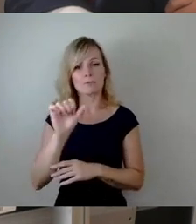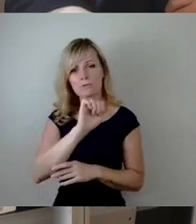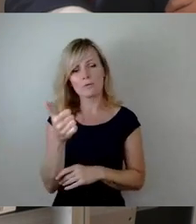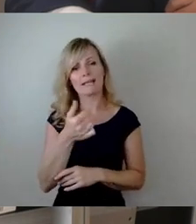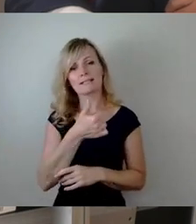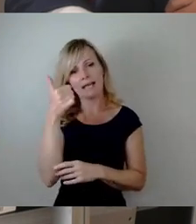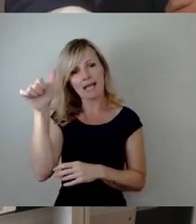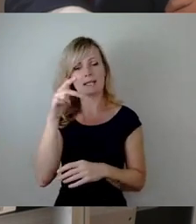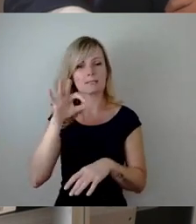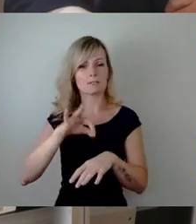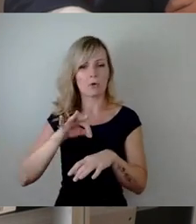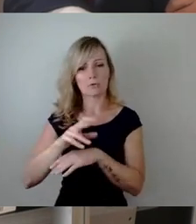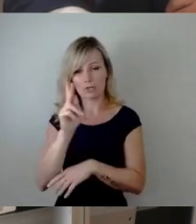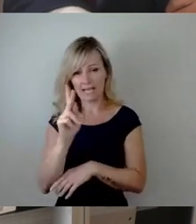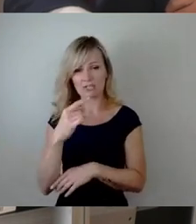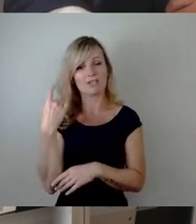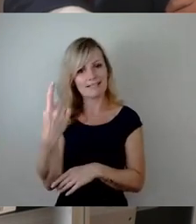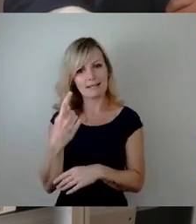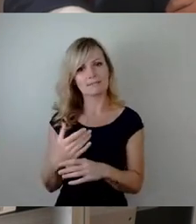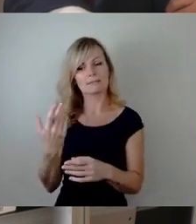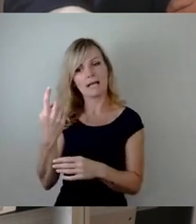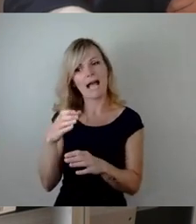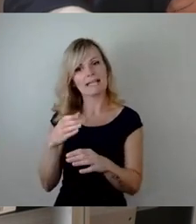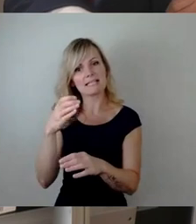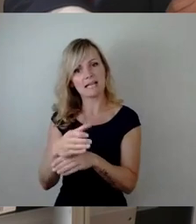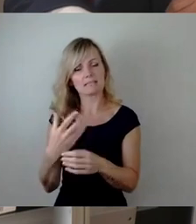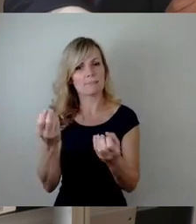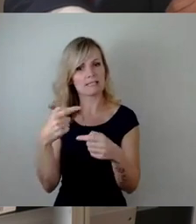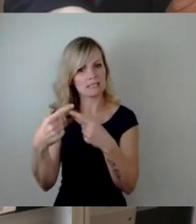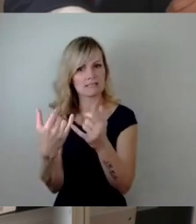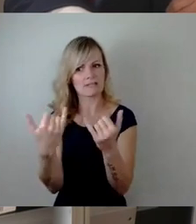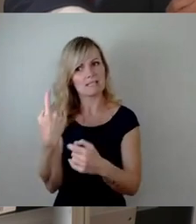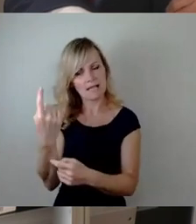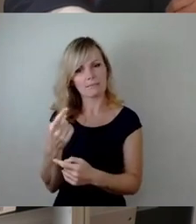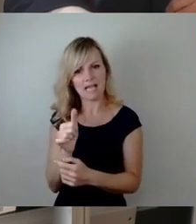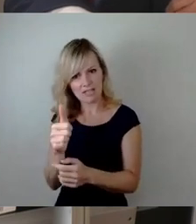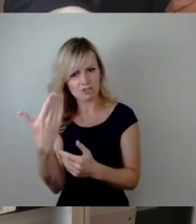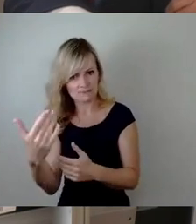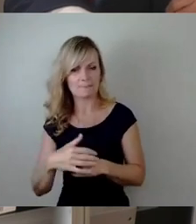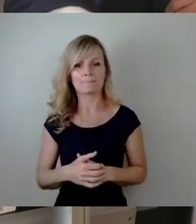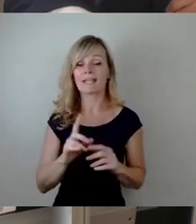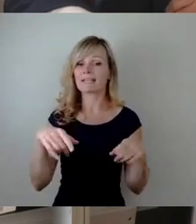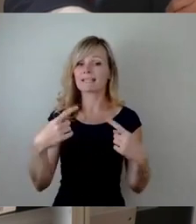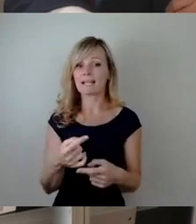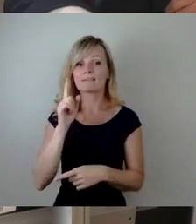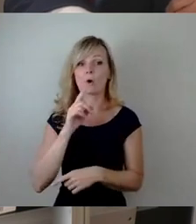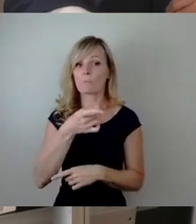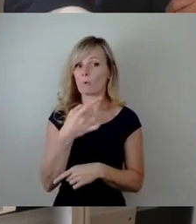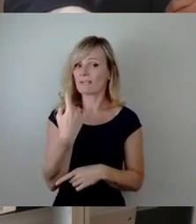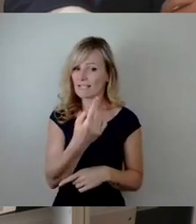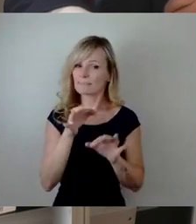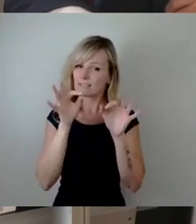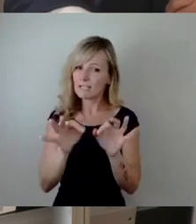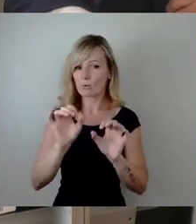der Situation aus Sicht der Einsatzgeschehen von gestern und heute zu sagen. Anschließend wird Frau Prüfer genauer auf die Situation an der Brücke selbst sprechen.